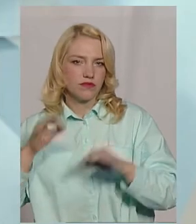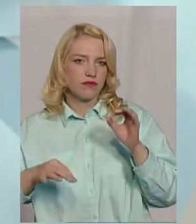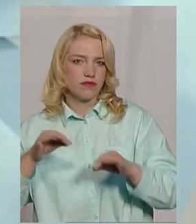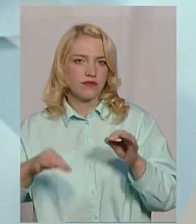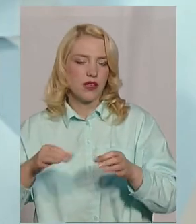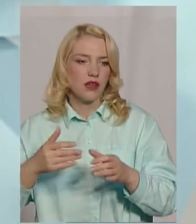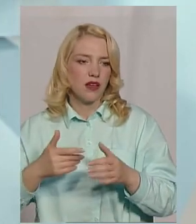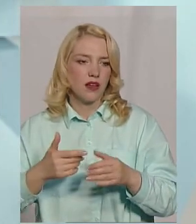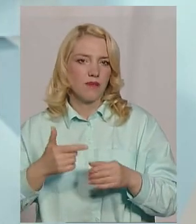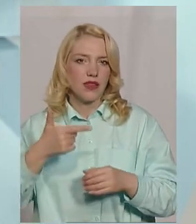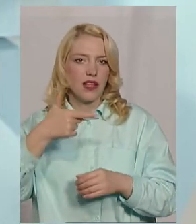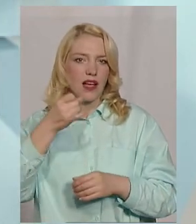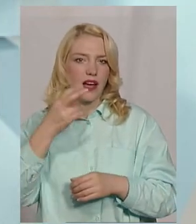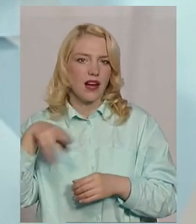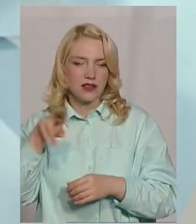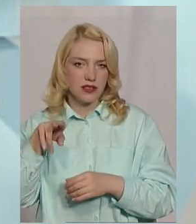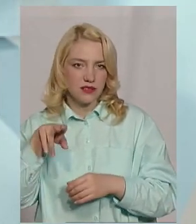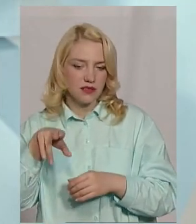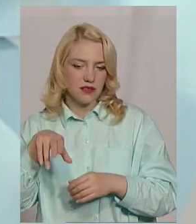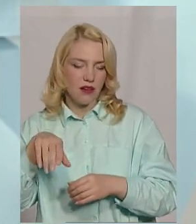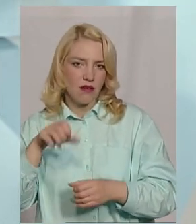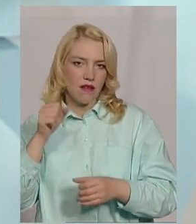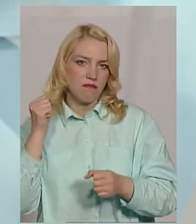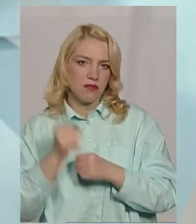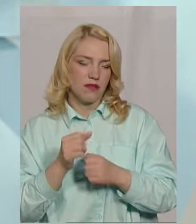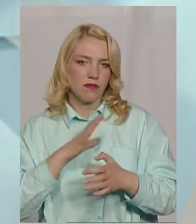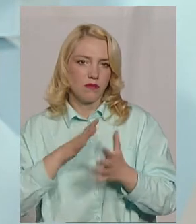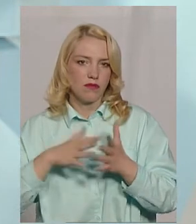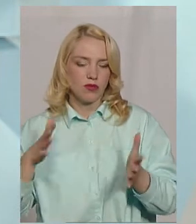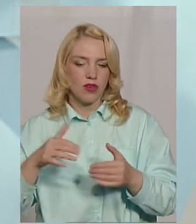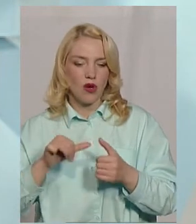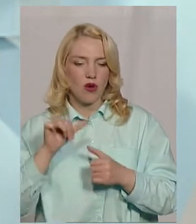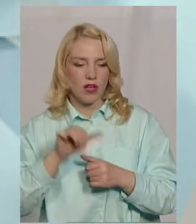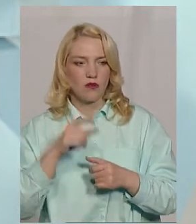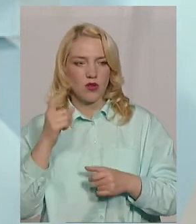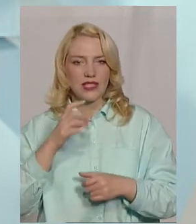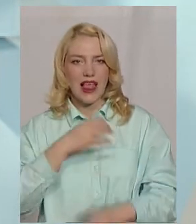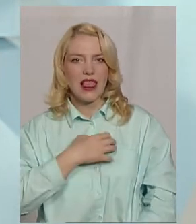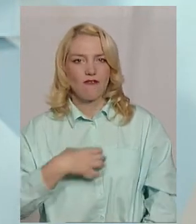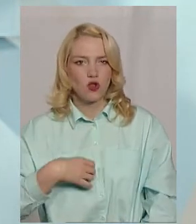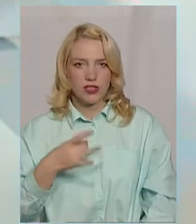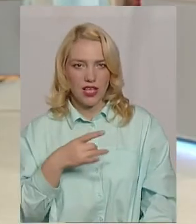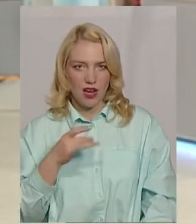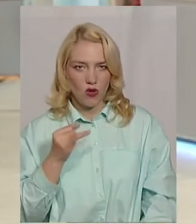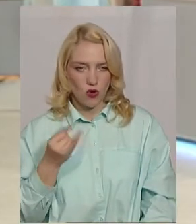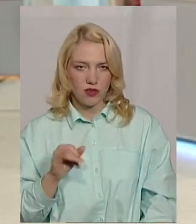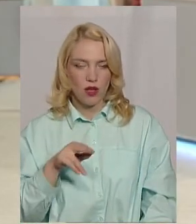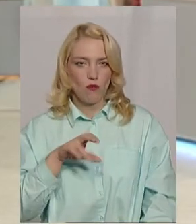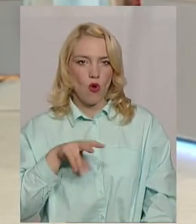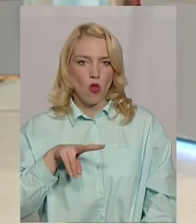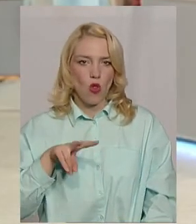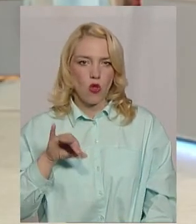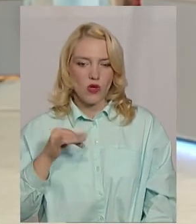сказати, що від градобою, наприклад, найбільше постраждали окремі господарства. Це і в Славутському районі, це і в